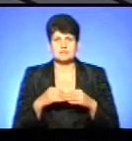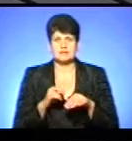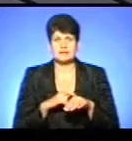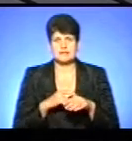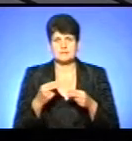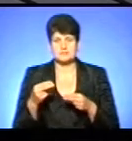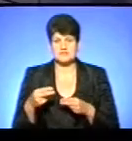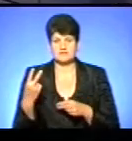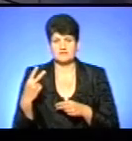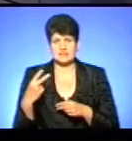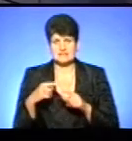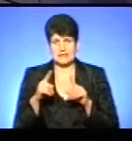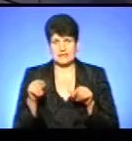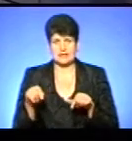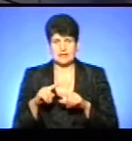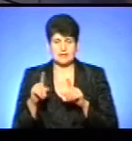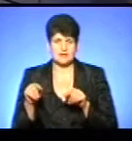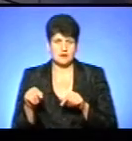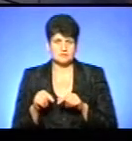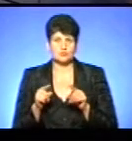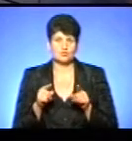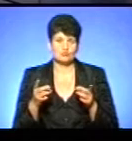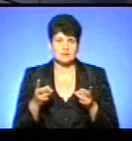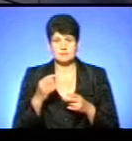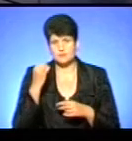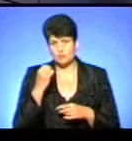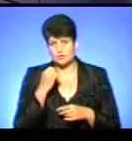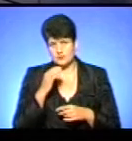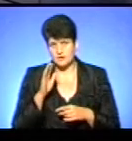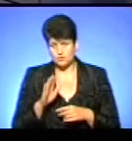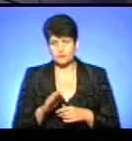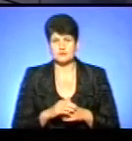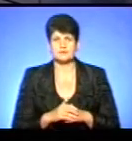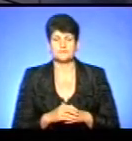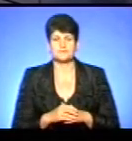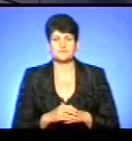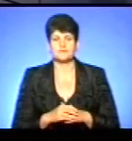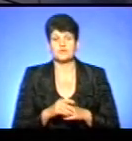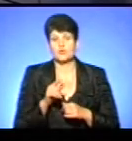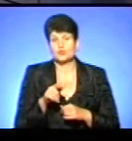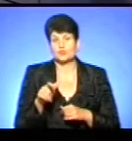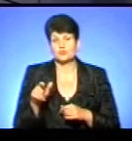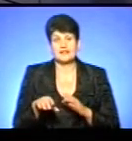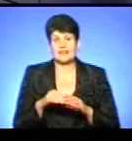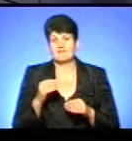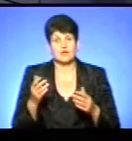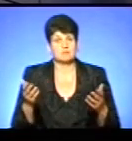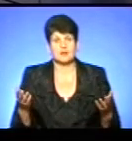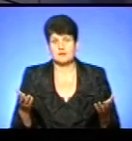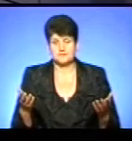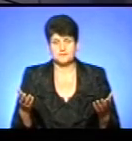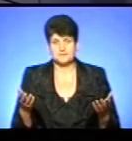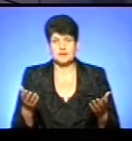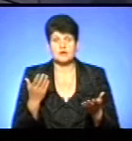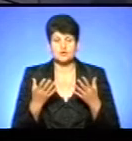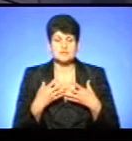підписав 20 декларацій, звичайно, що йому придеться дякувати, тому що його пацієнти не вибрали. І